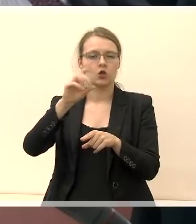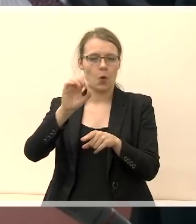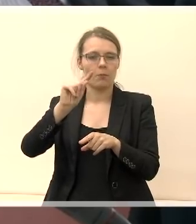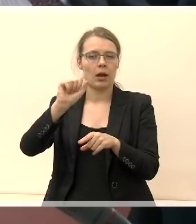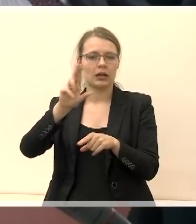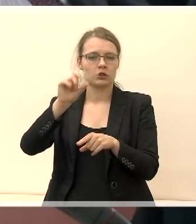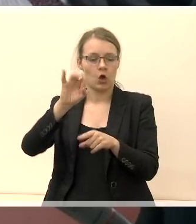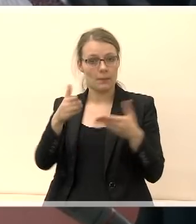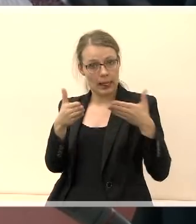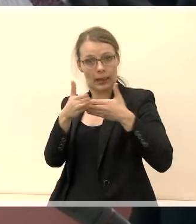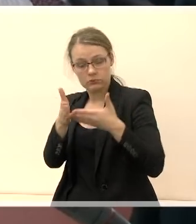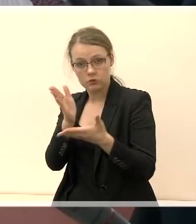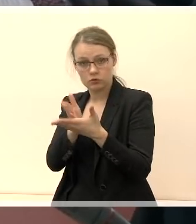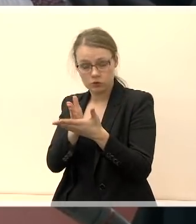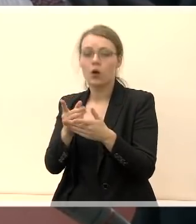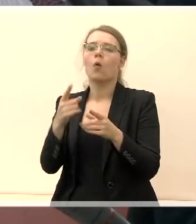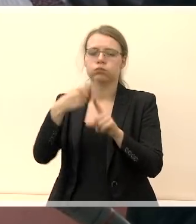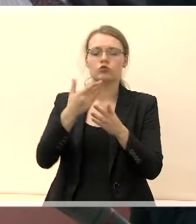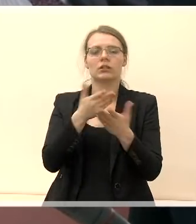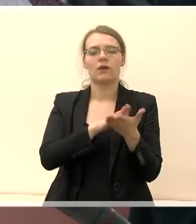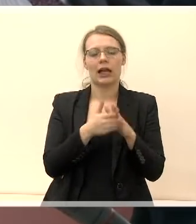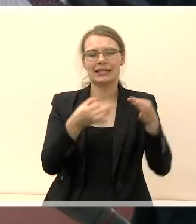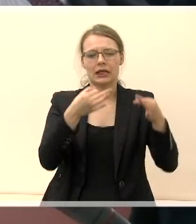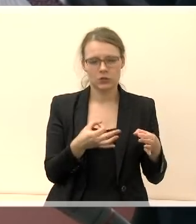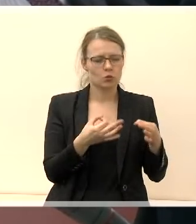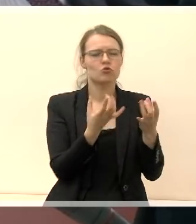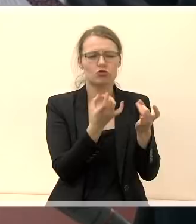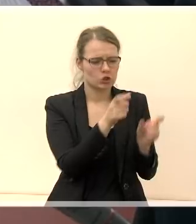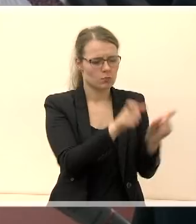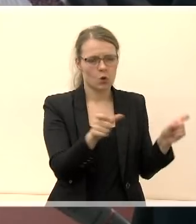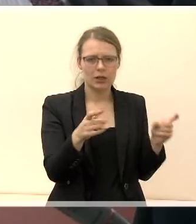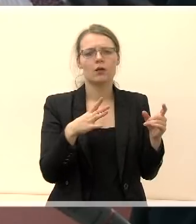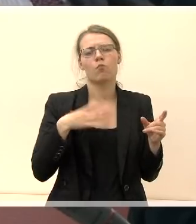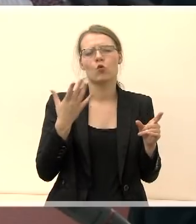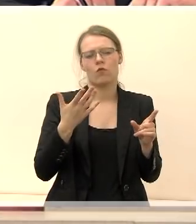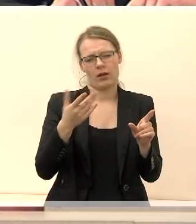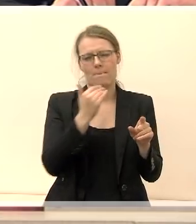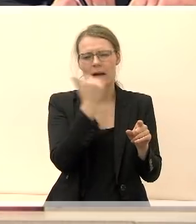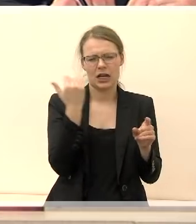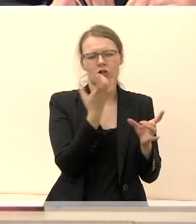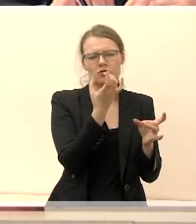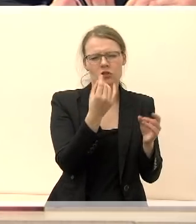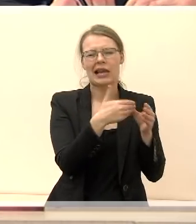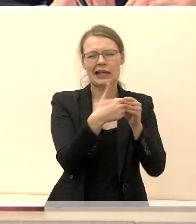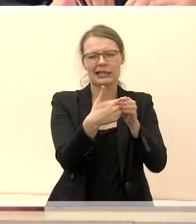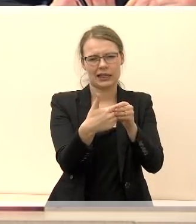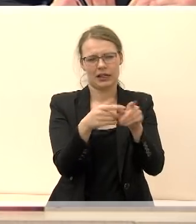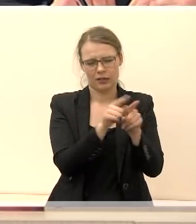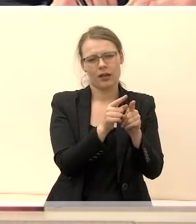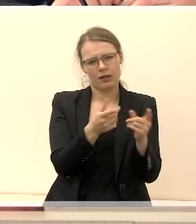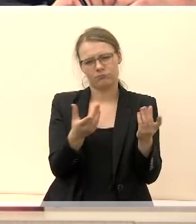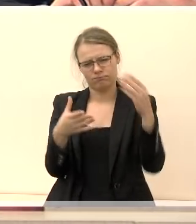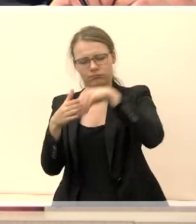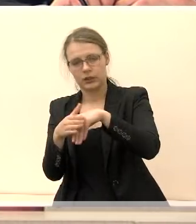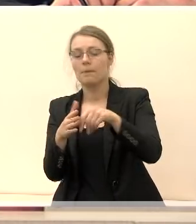priklauso ir daugiamėčiai Tvarkus Teisingumo lyderiai ir kitų partijų buvę lyderiai. Ir daug yra apie 50